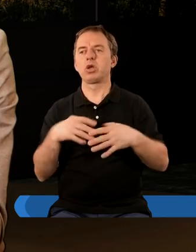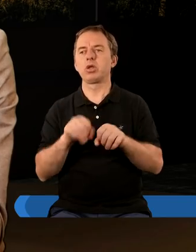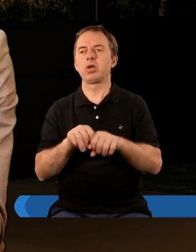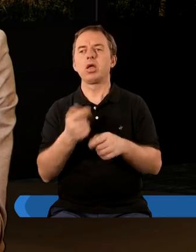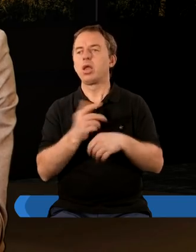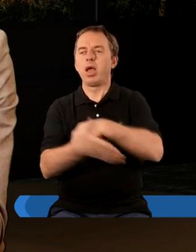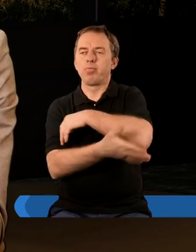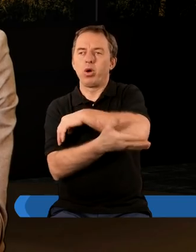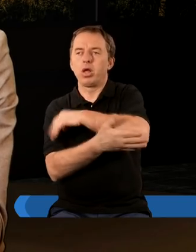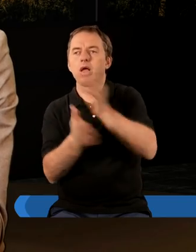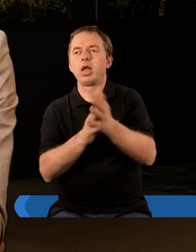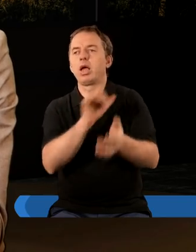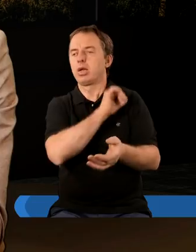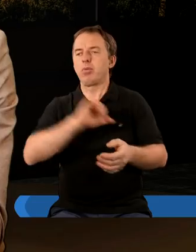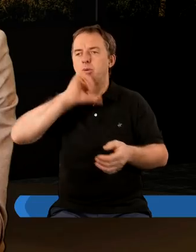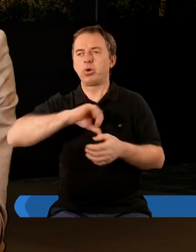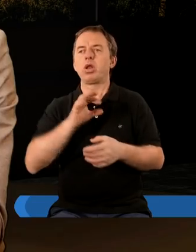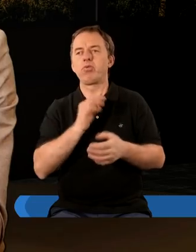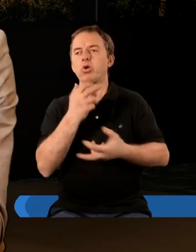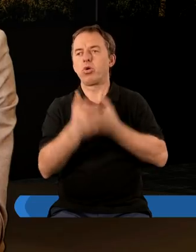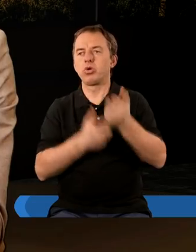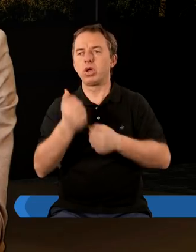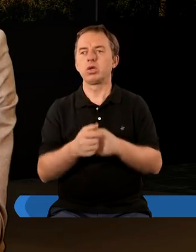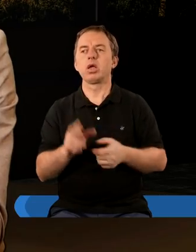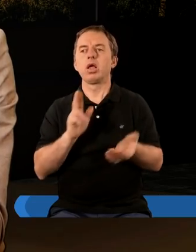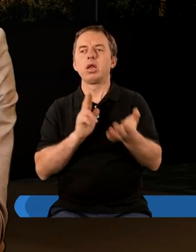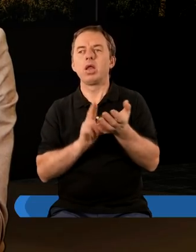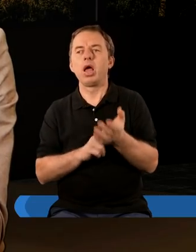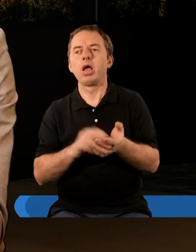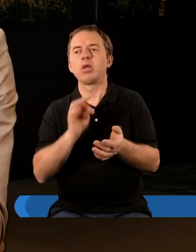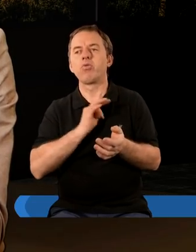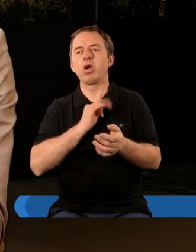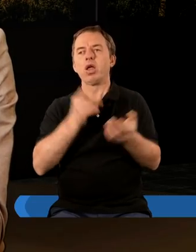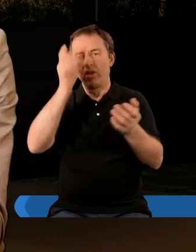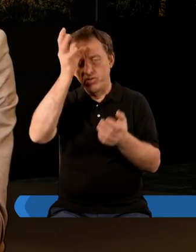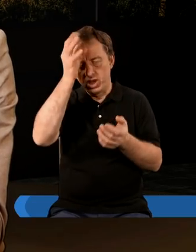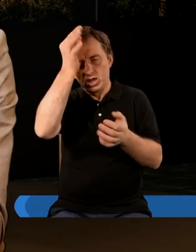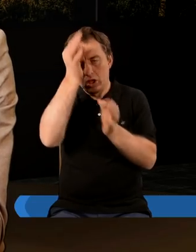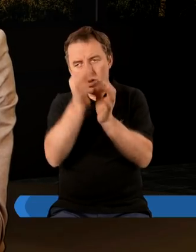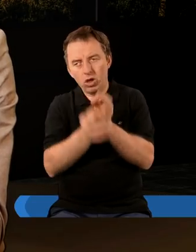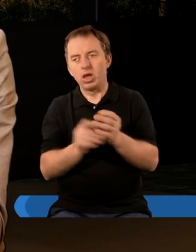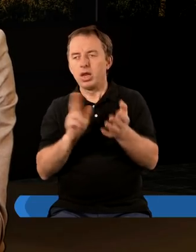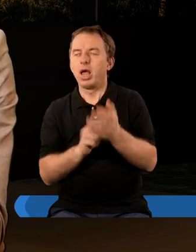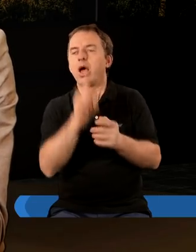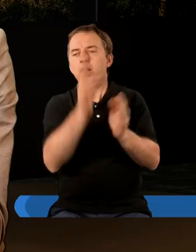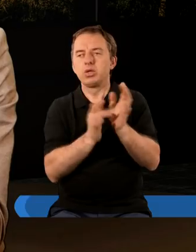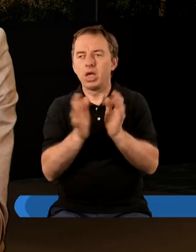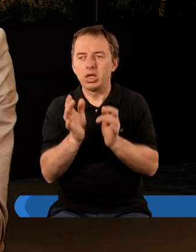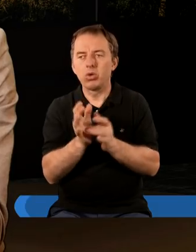a nie polegać na sobie samym na swoich uczynkach na swojej wiedzy doskonałości tylko